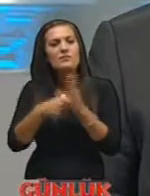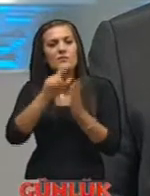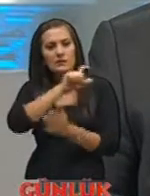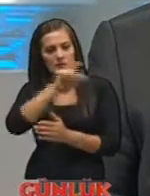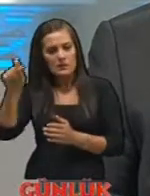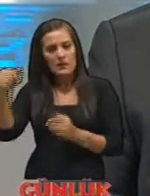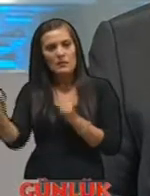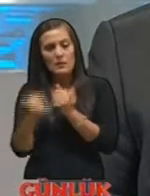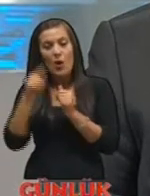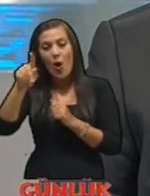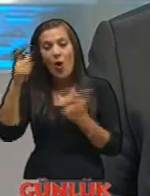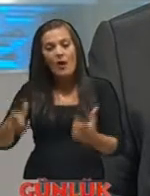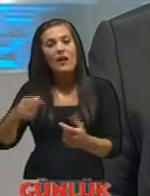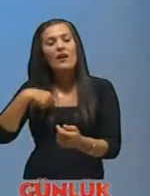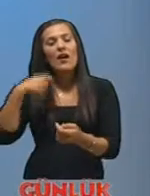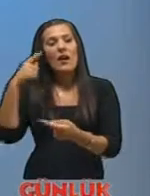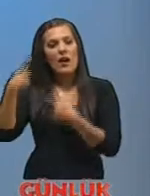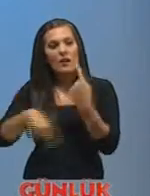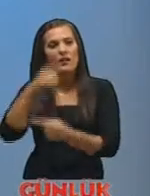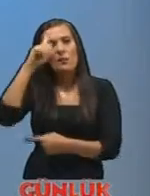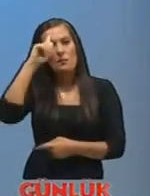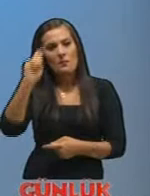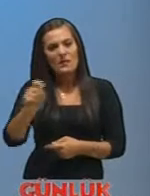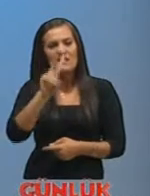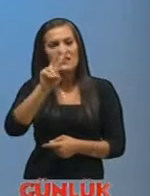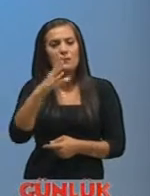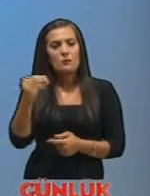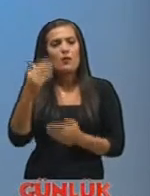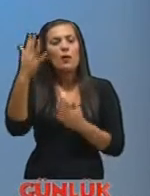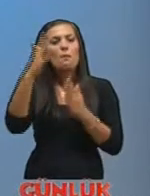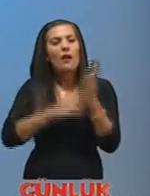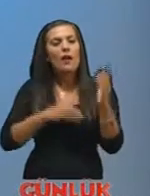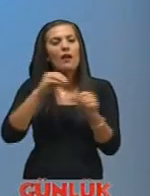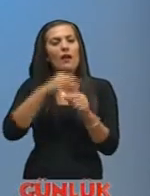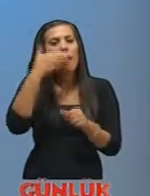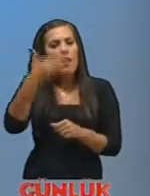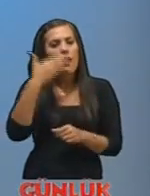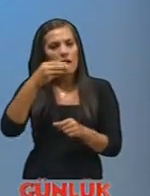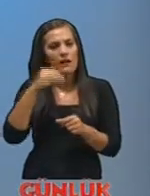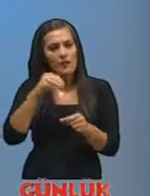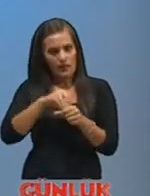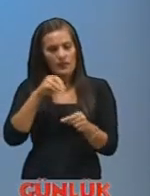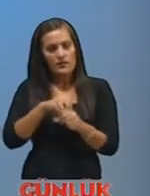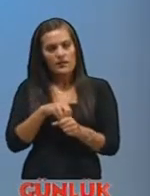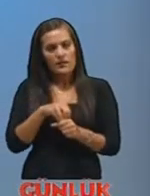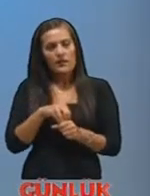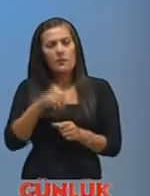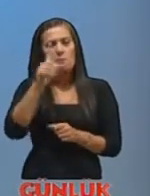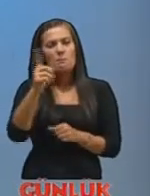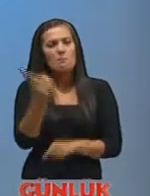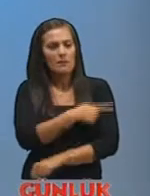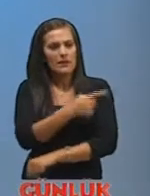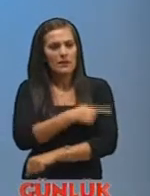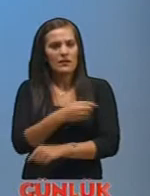aranan, başvurulan, en çok okunan 20 milyon makalenin içinde bir